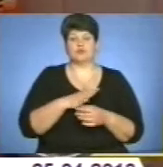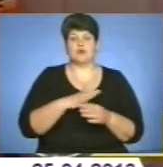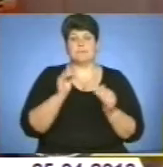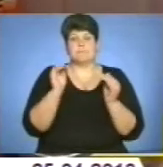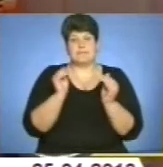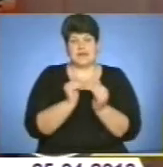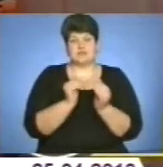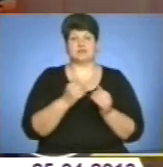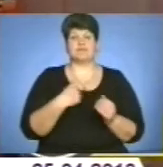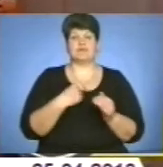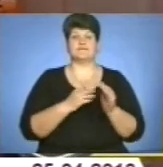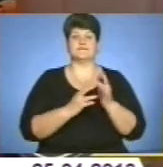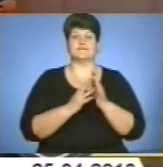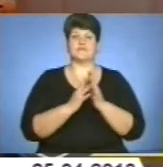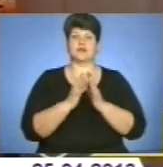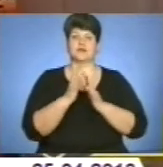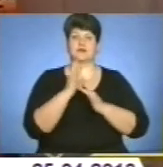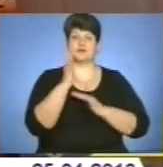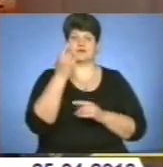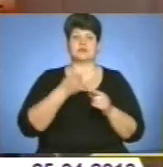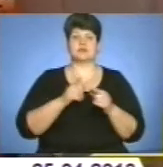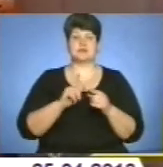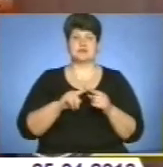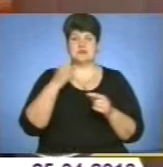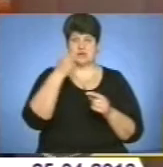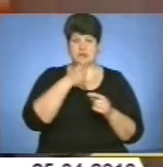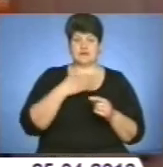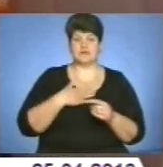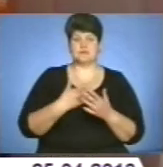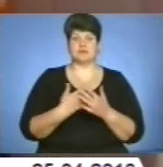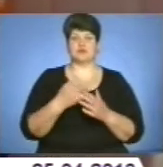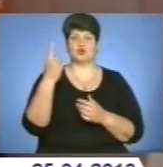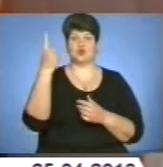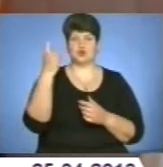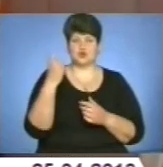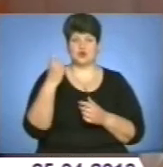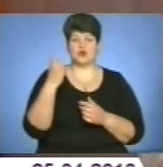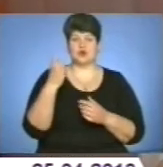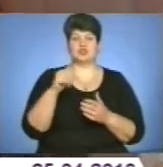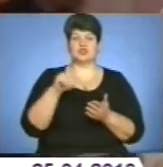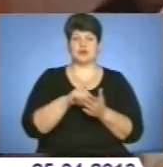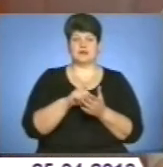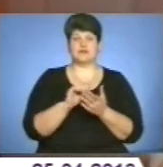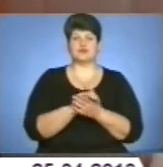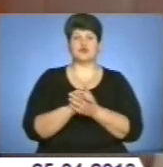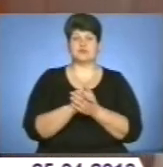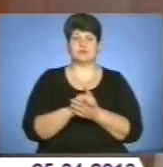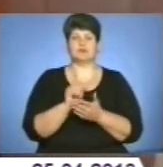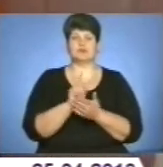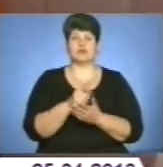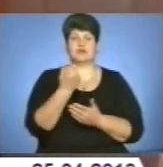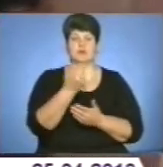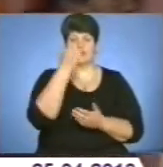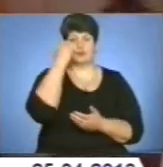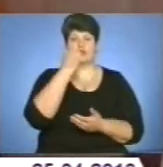виросли за цей рік значно. У біля 100 зленів асоціацій. Ми повинні подякувати